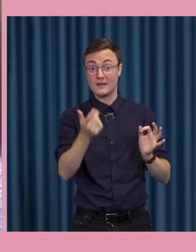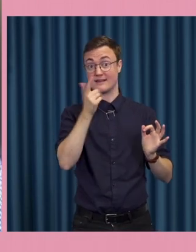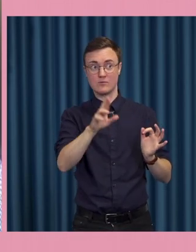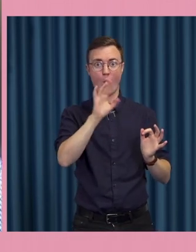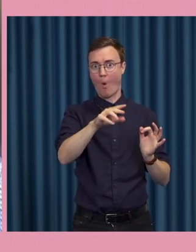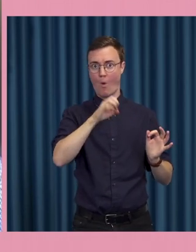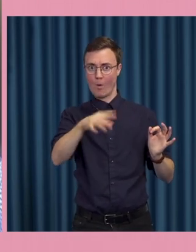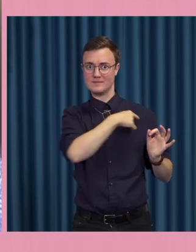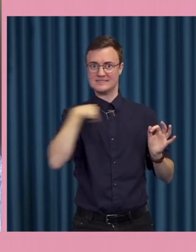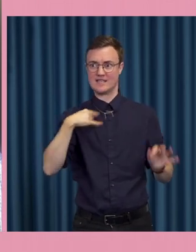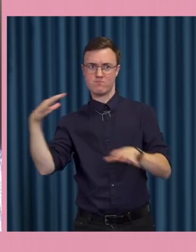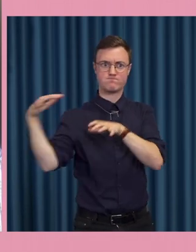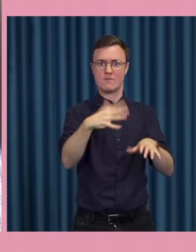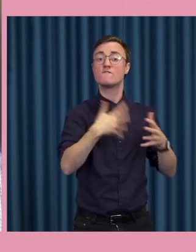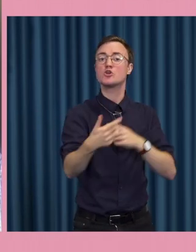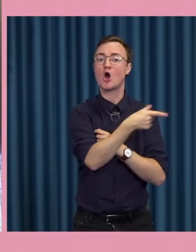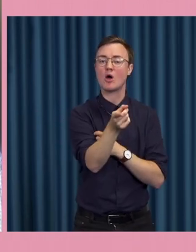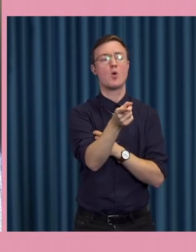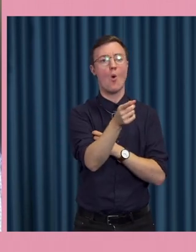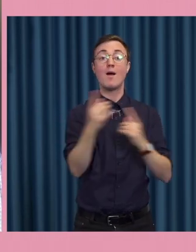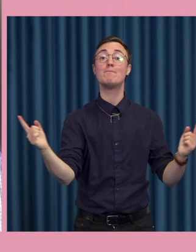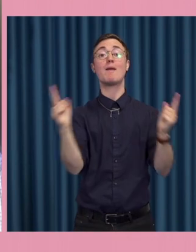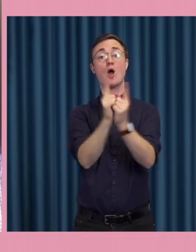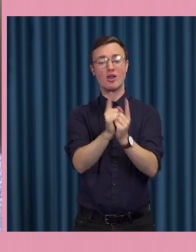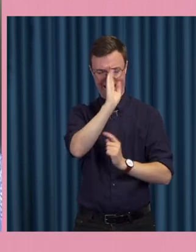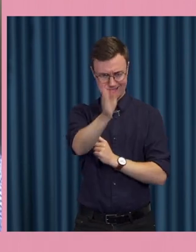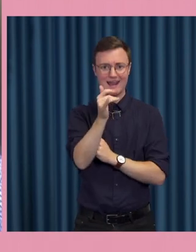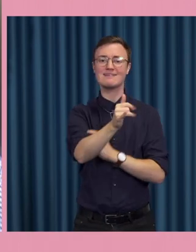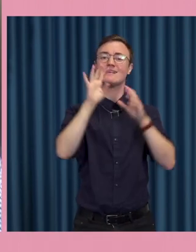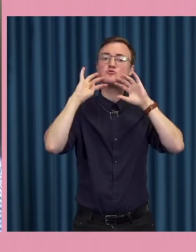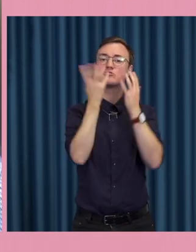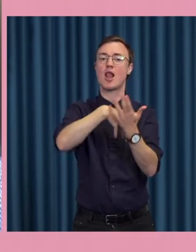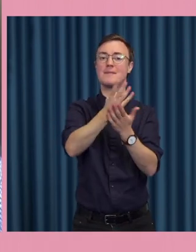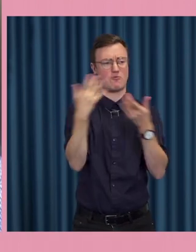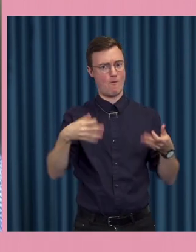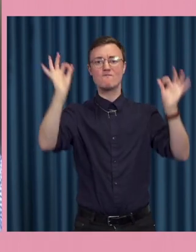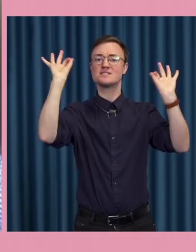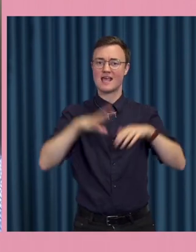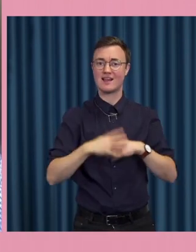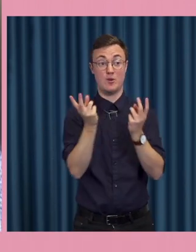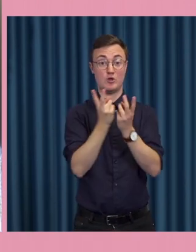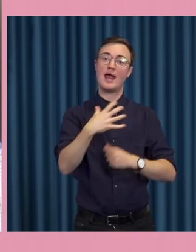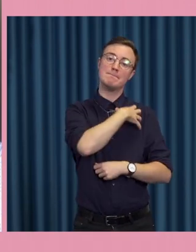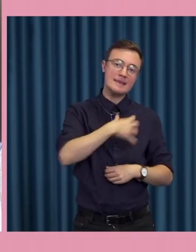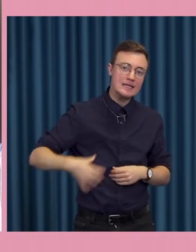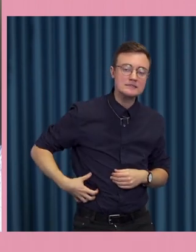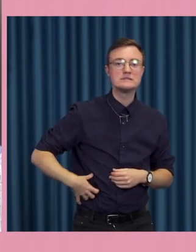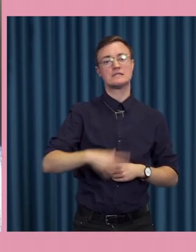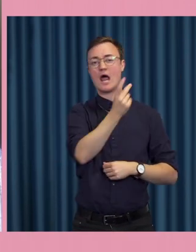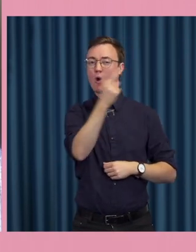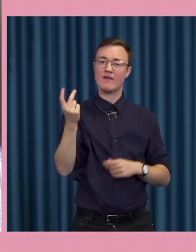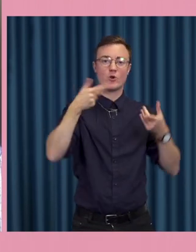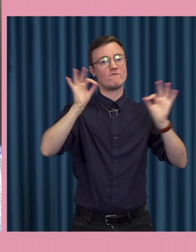angrepp från Kina och annat jo då bemöter de det på sociala medier direkt och det görs då av ministrar och annat och